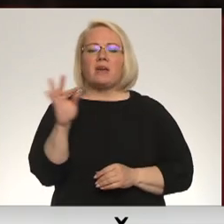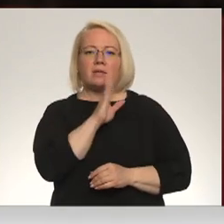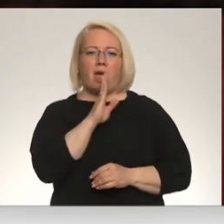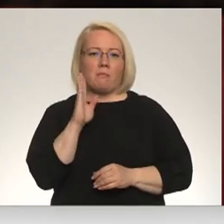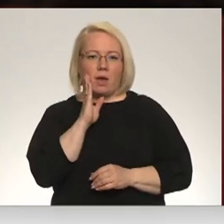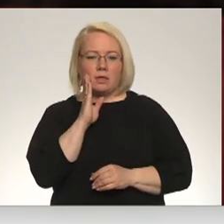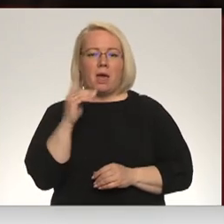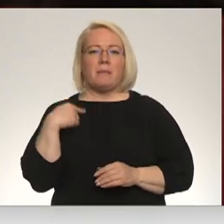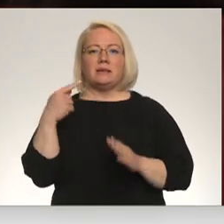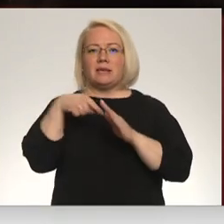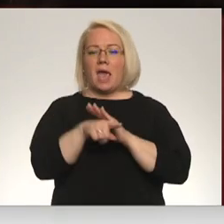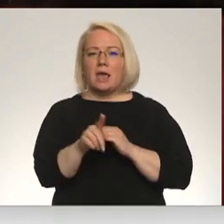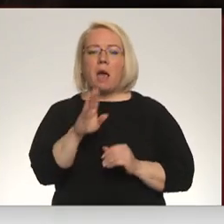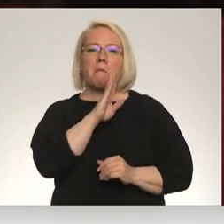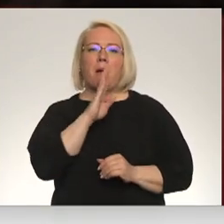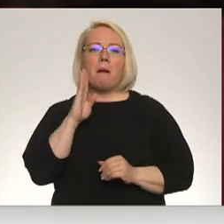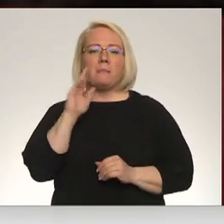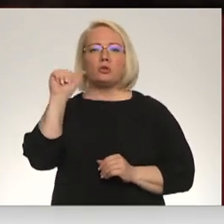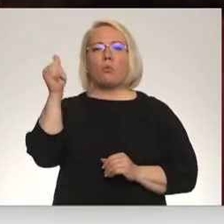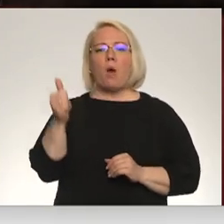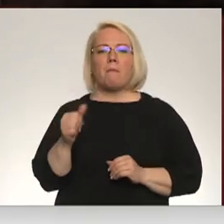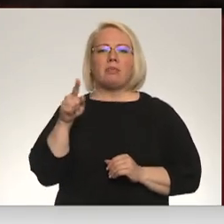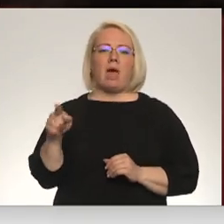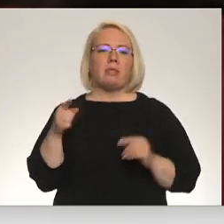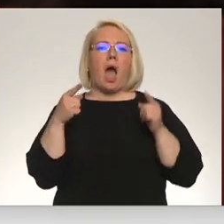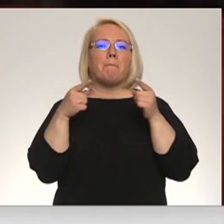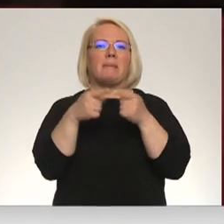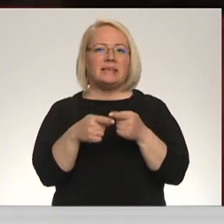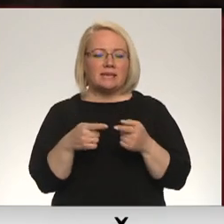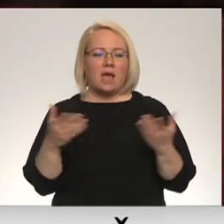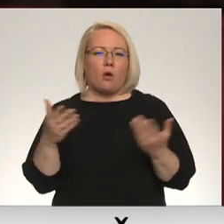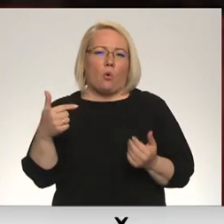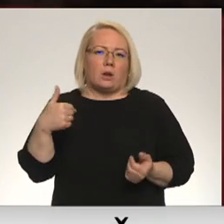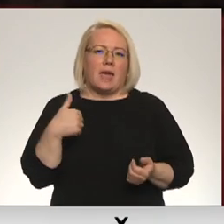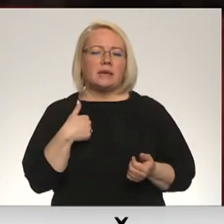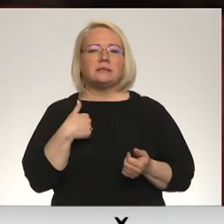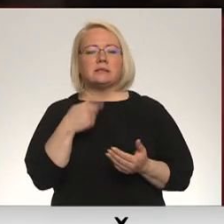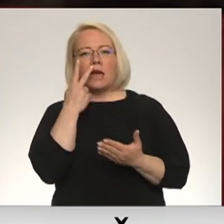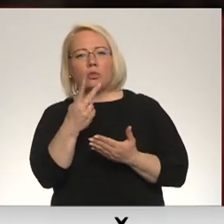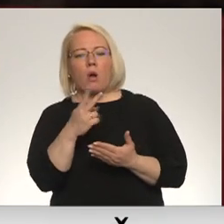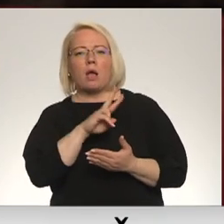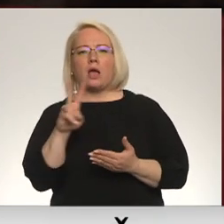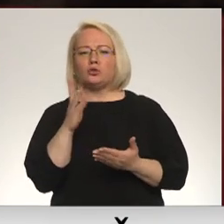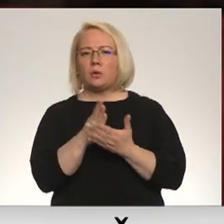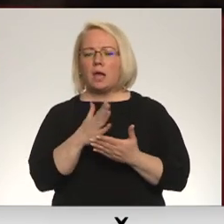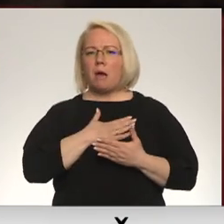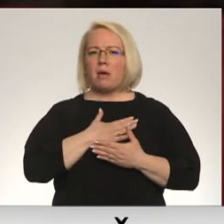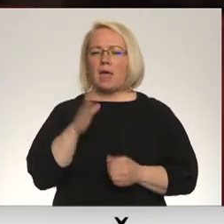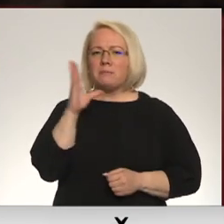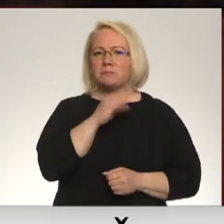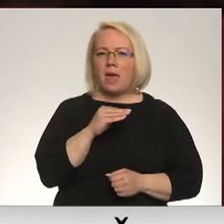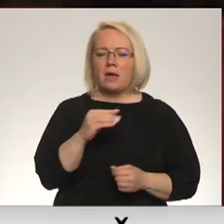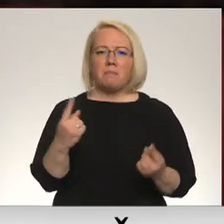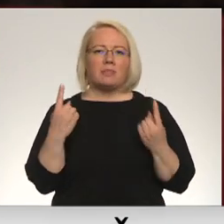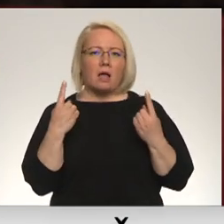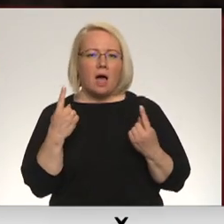mammas lomākā tādā ambīcijā, kurā es vairāk skatos, kas tur ir ar manām spējām, talantiem un mani potenciāli. Netik